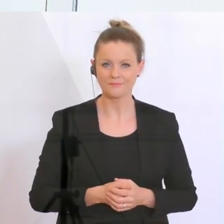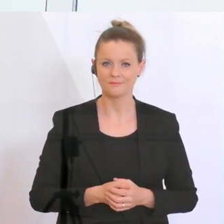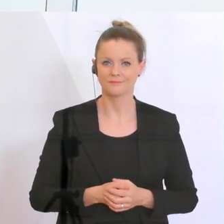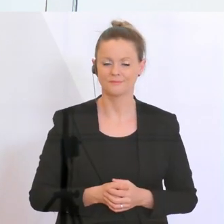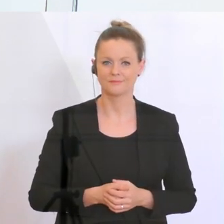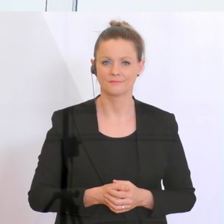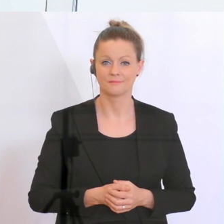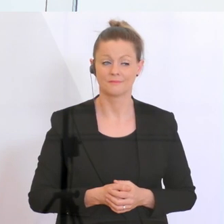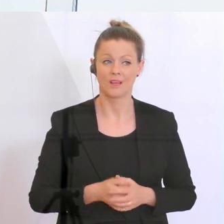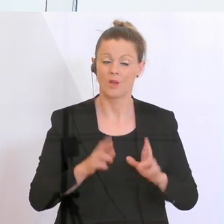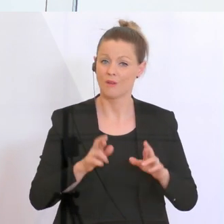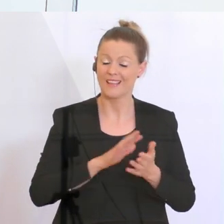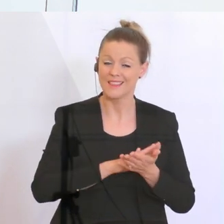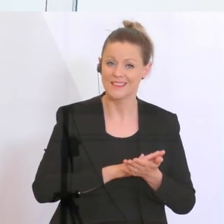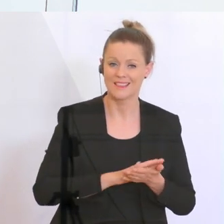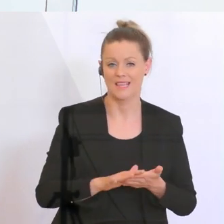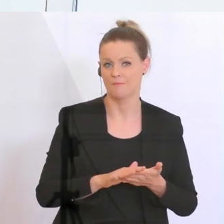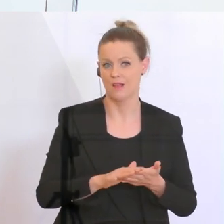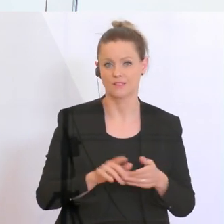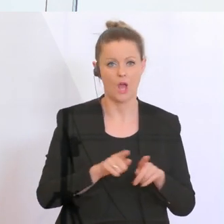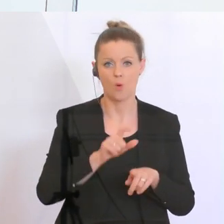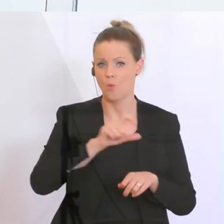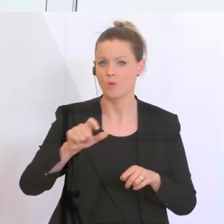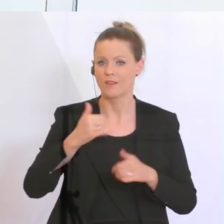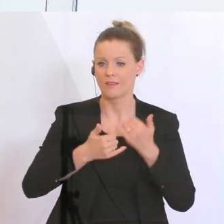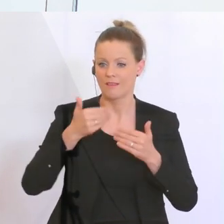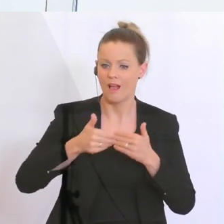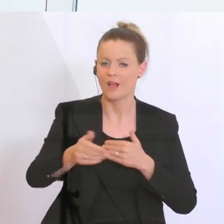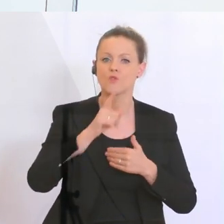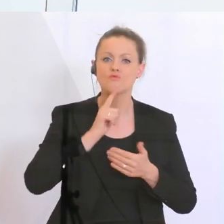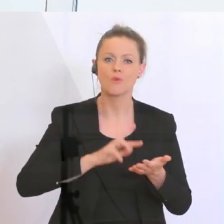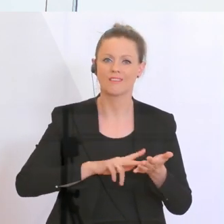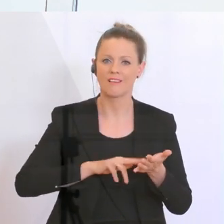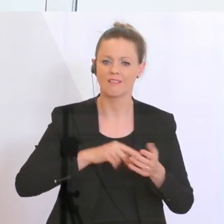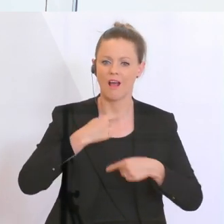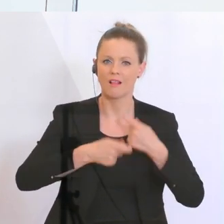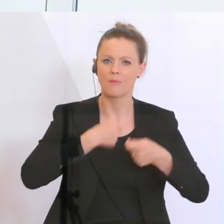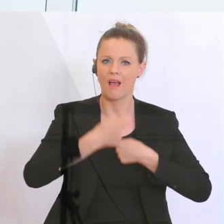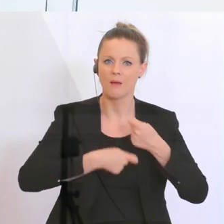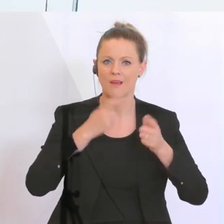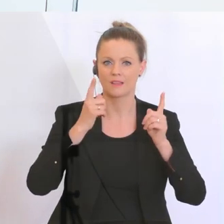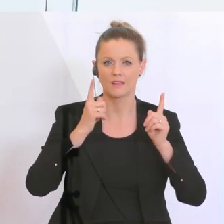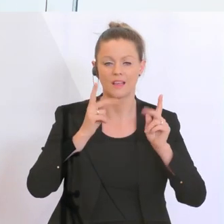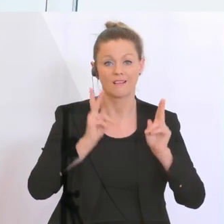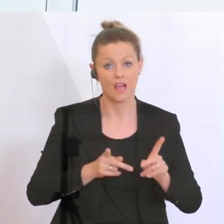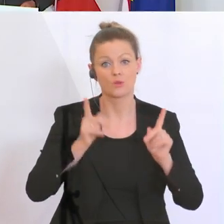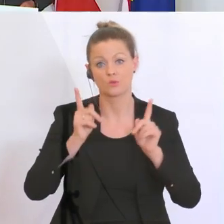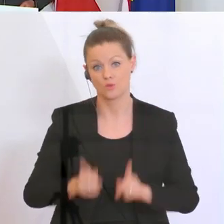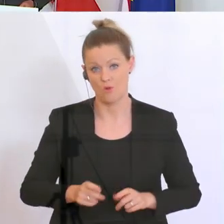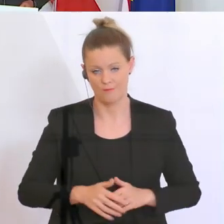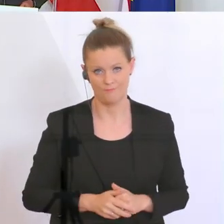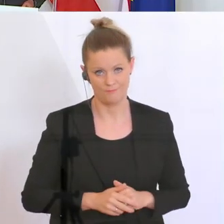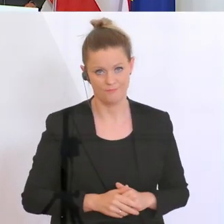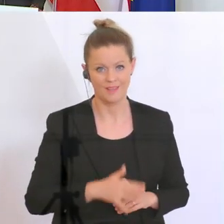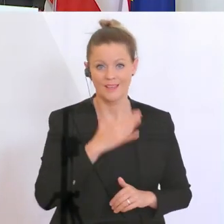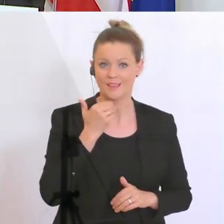nie, hoffentlich auch nicht in 100 Jahren nur digital abgewickelt werden kann und soll. Danke vielmals. Vielen Dank. Jetzt kommen